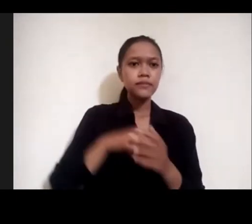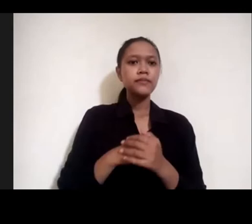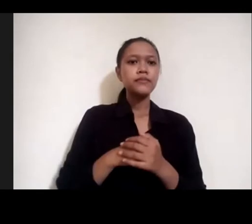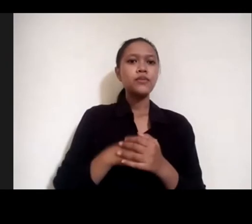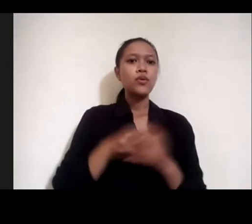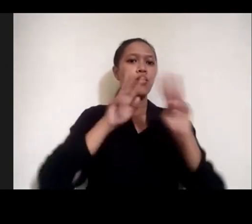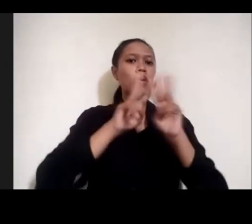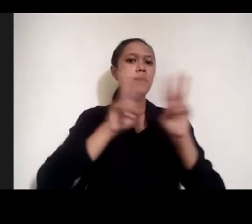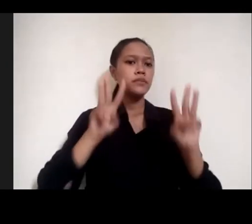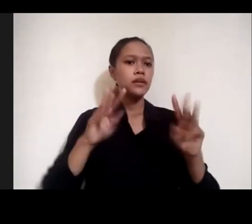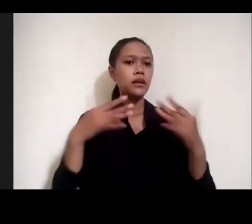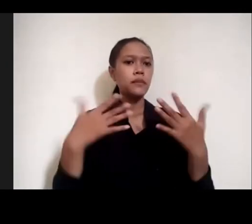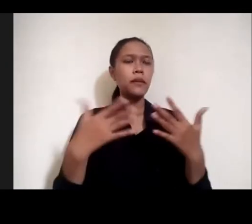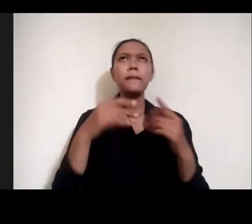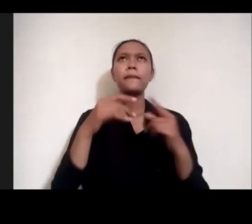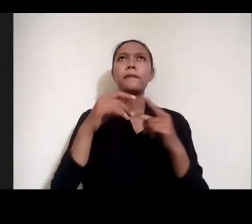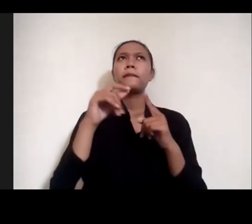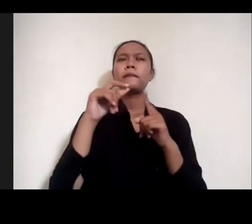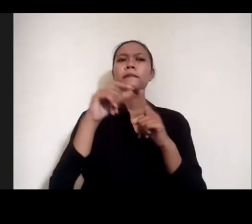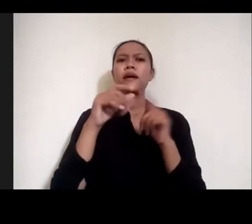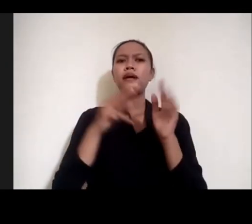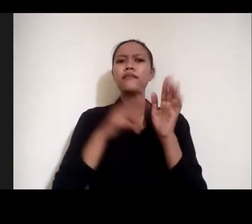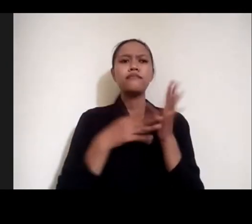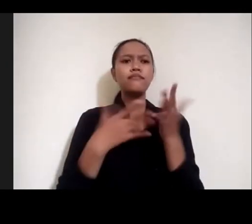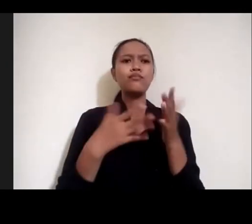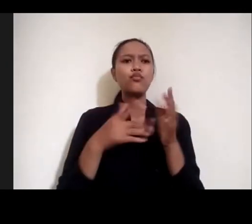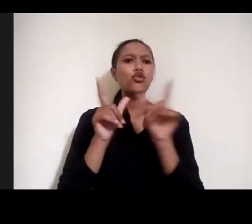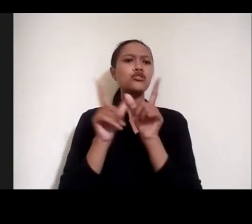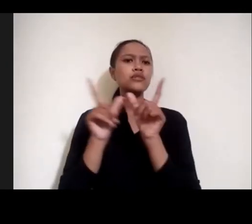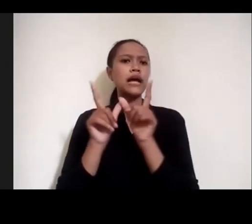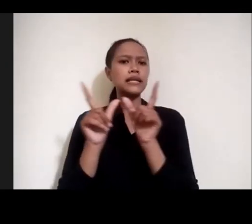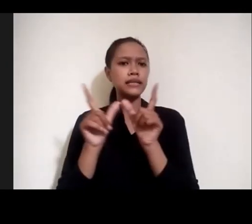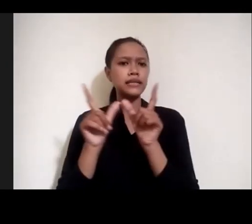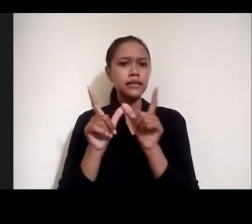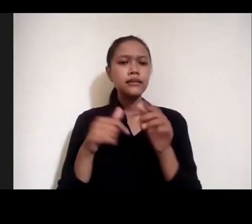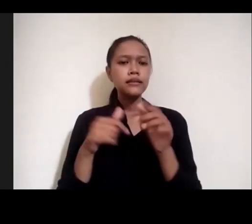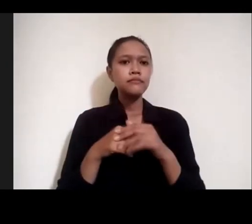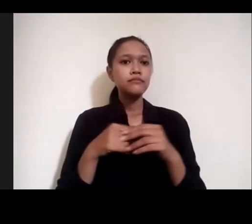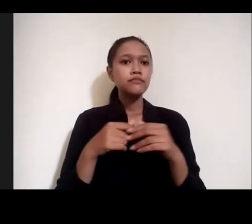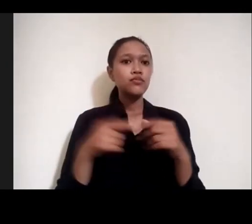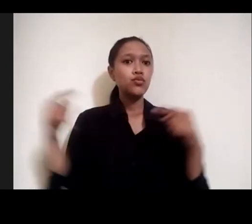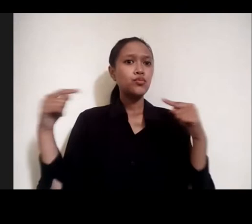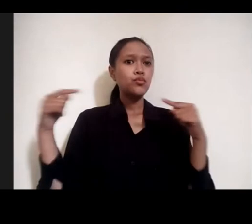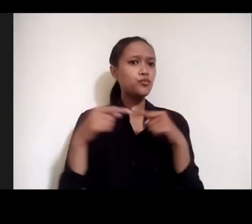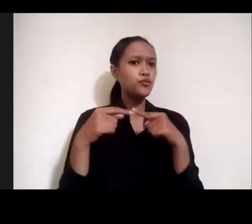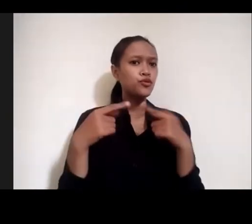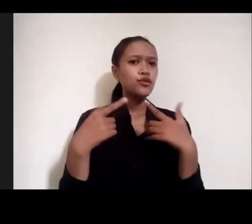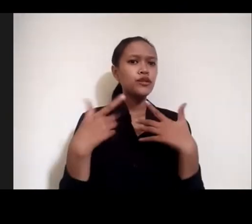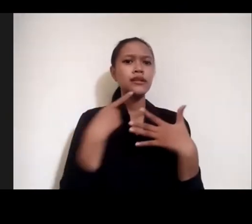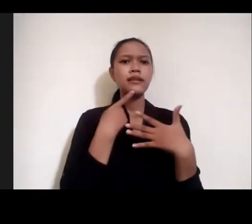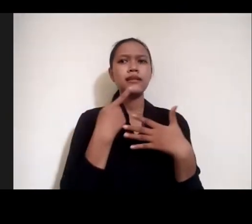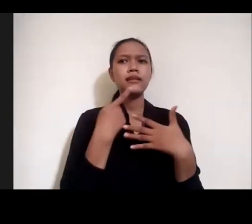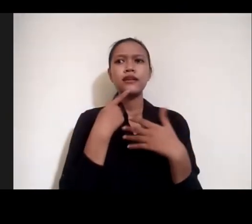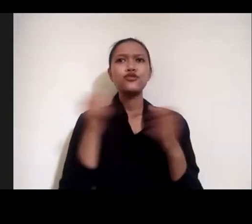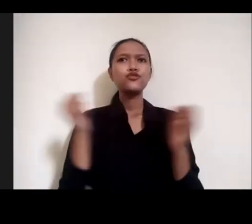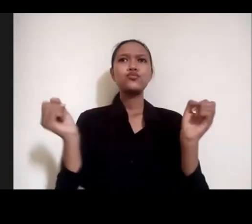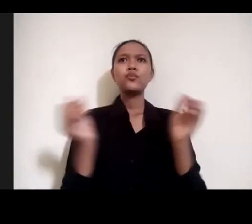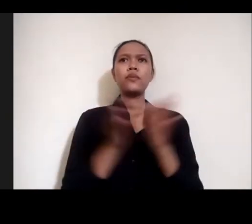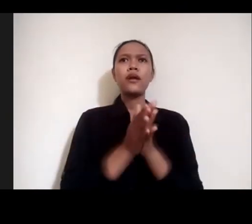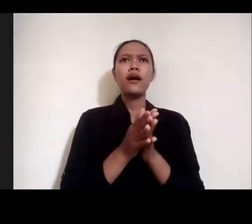PN Bonosari gitu ya terkait dengan berapa sih jumlah kekerasan atau